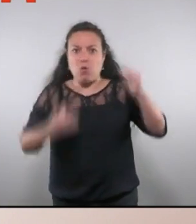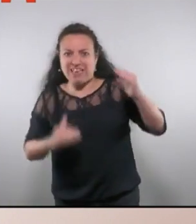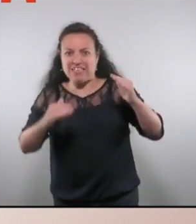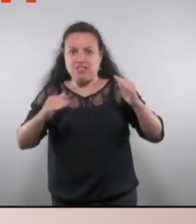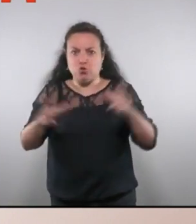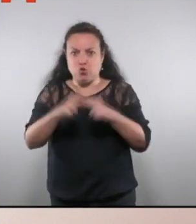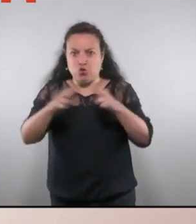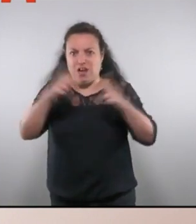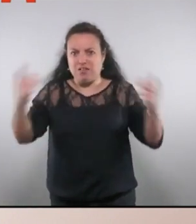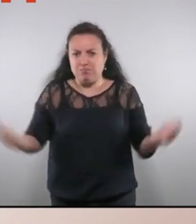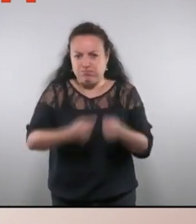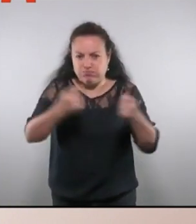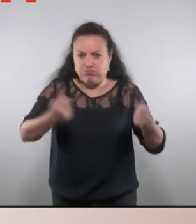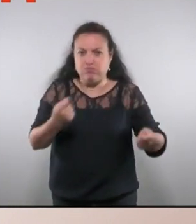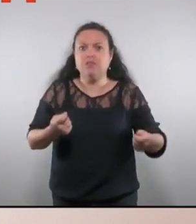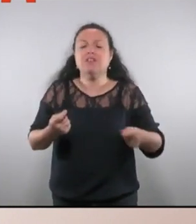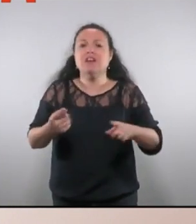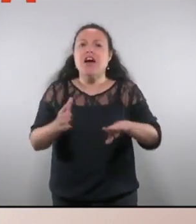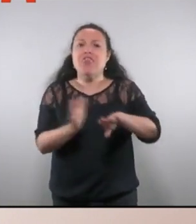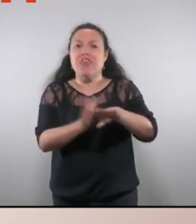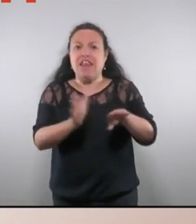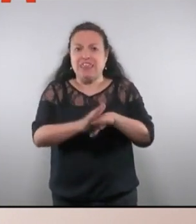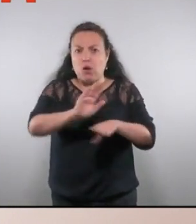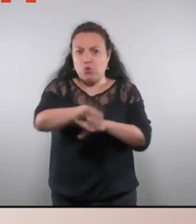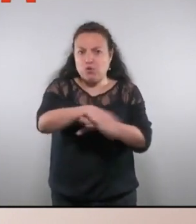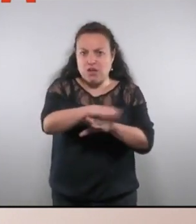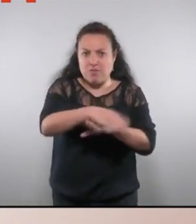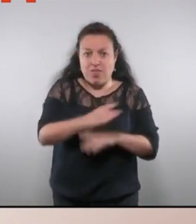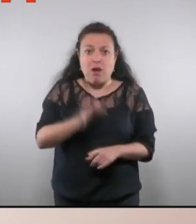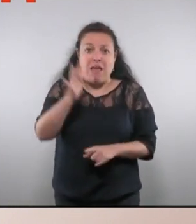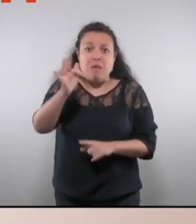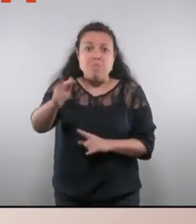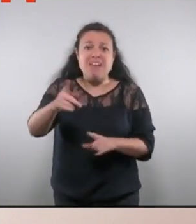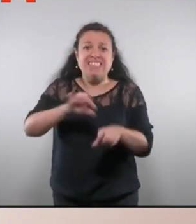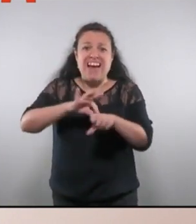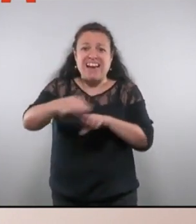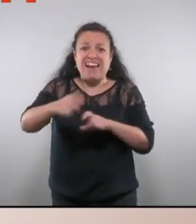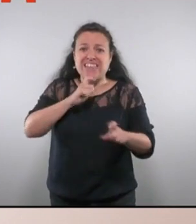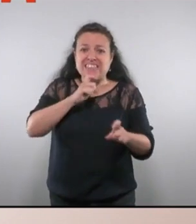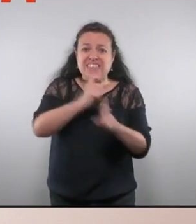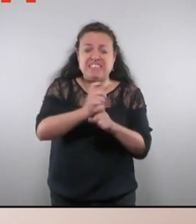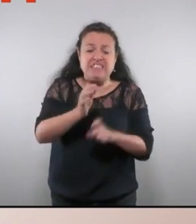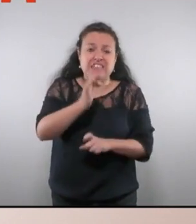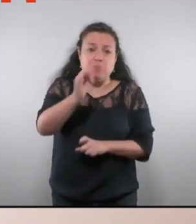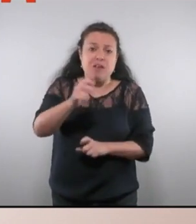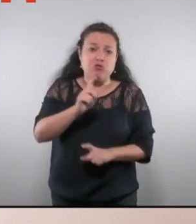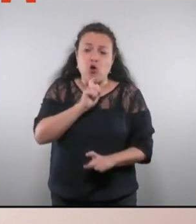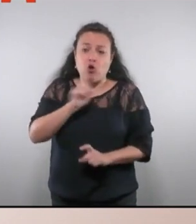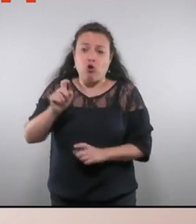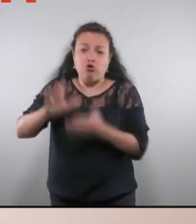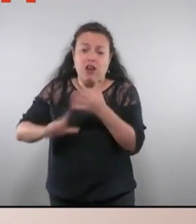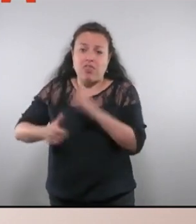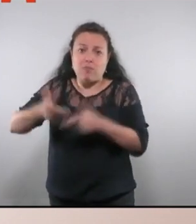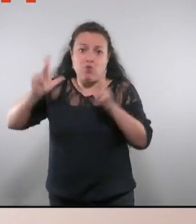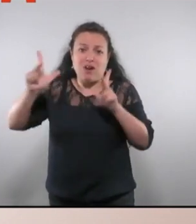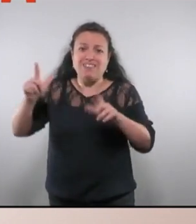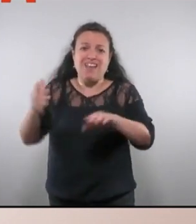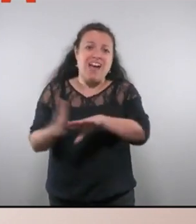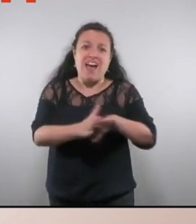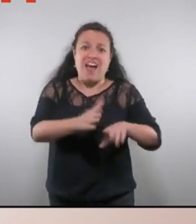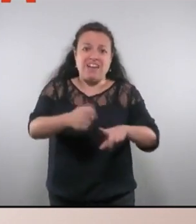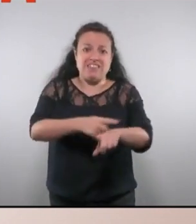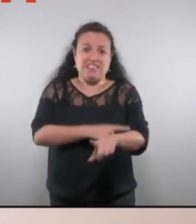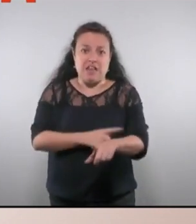de la dreta conservadora, fins a propostes clarament racistes i absolutament contràries a la democràcia de l'extrema dreta.